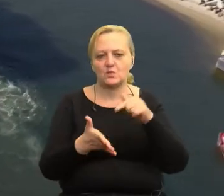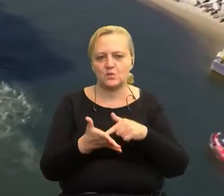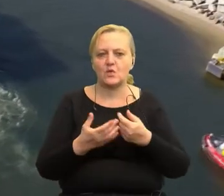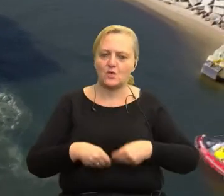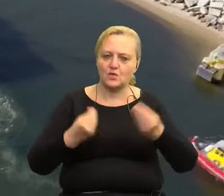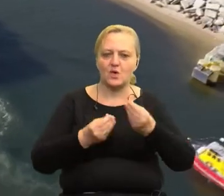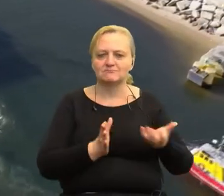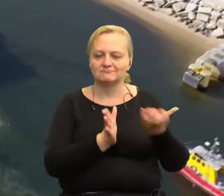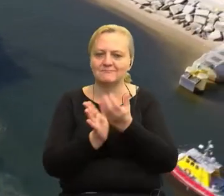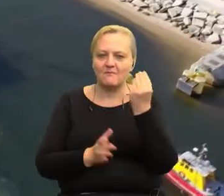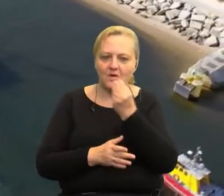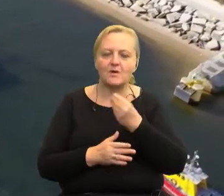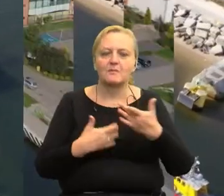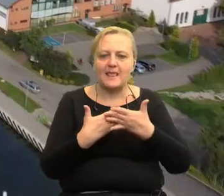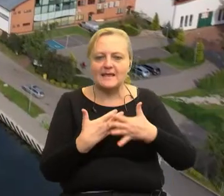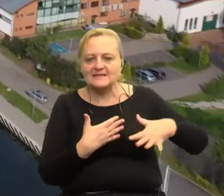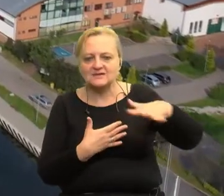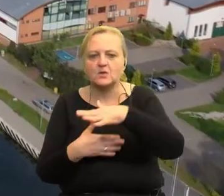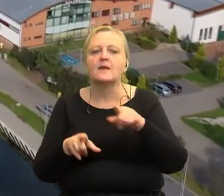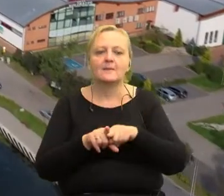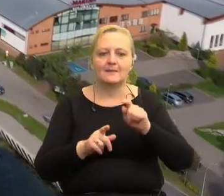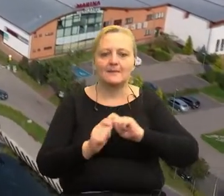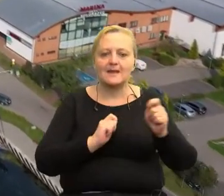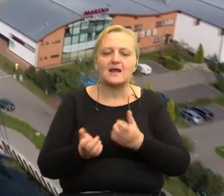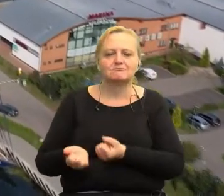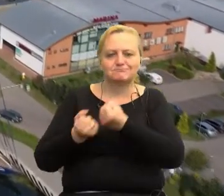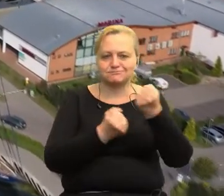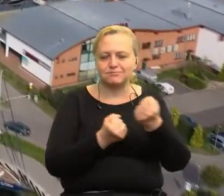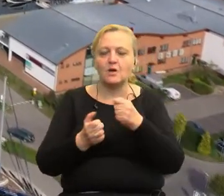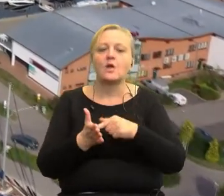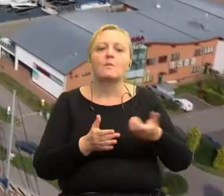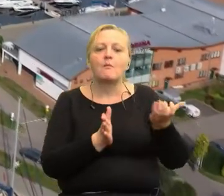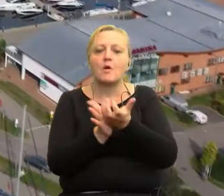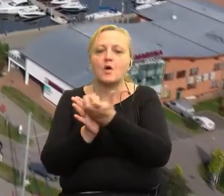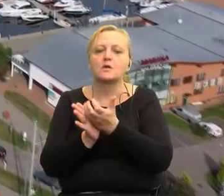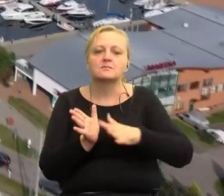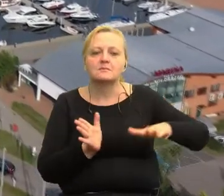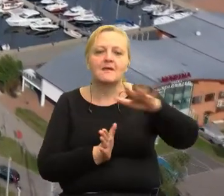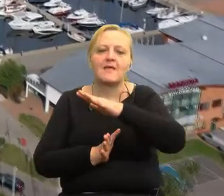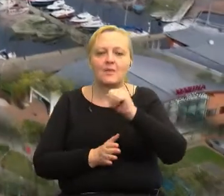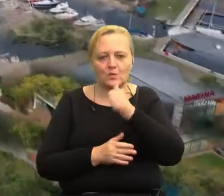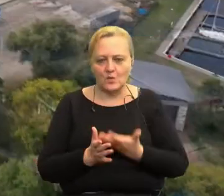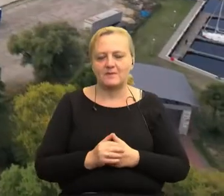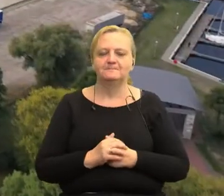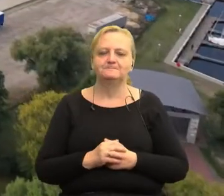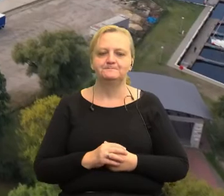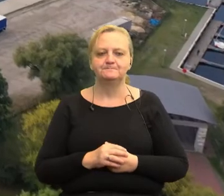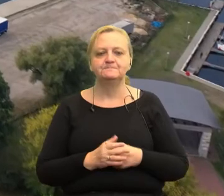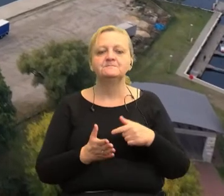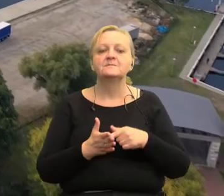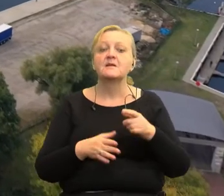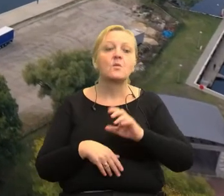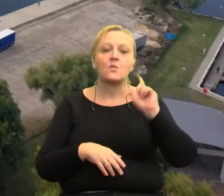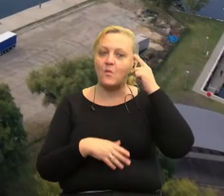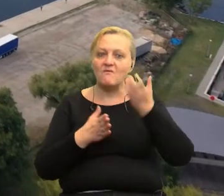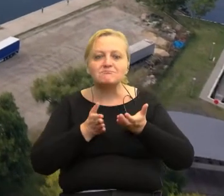żeglugi morskiej bliskiego zasięgu, czyli transportu ładunków pomiędzy portami położonymi w granicach Europy. Pilotażowy